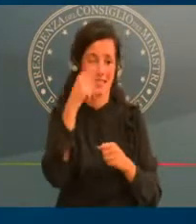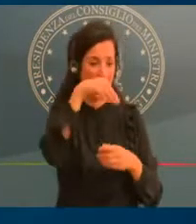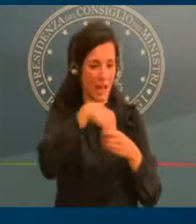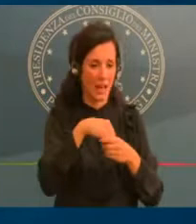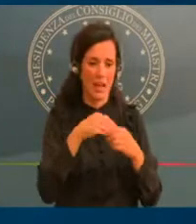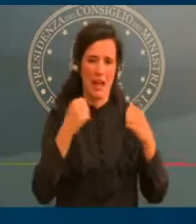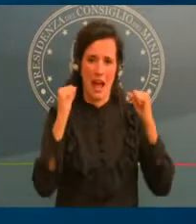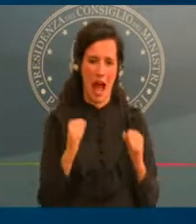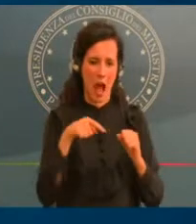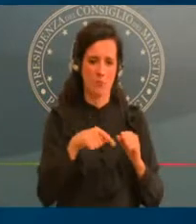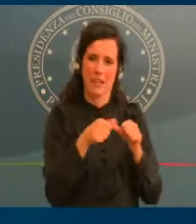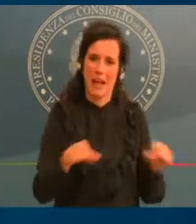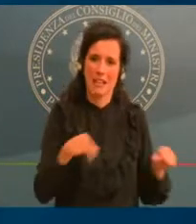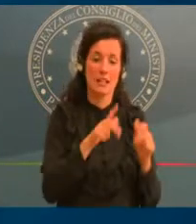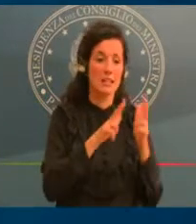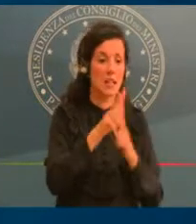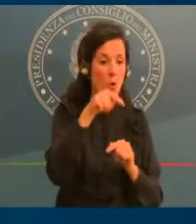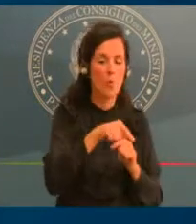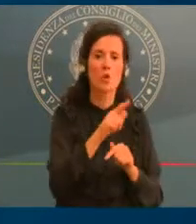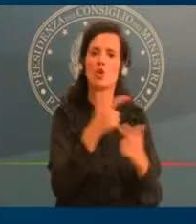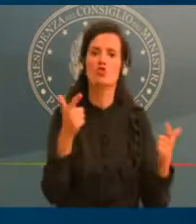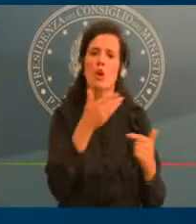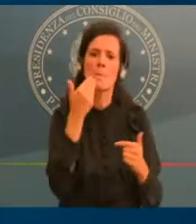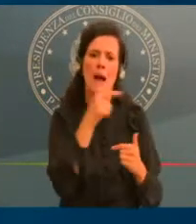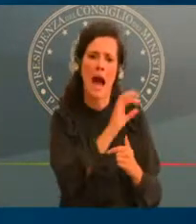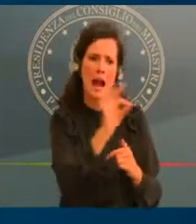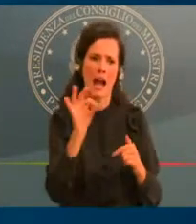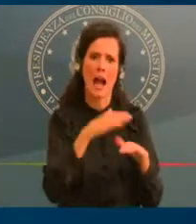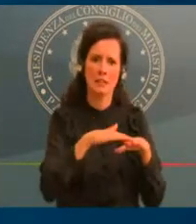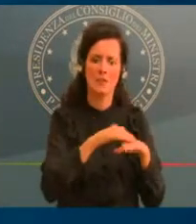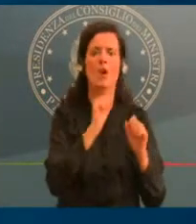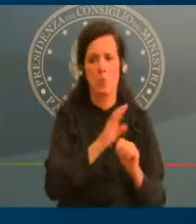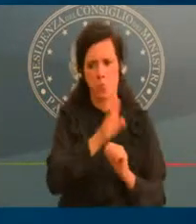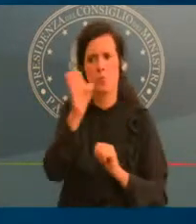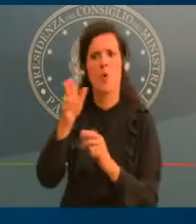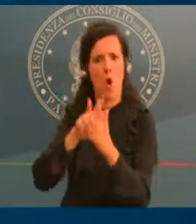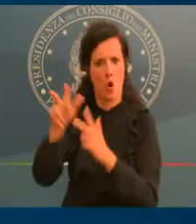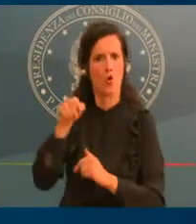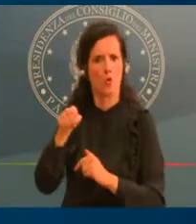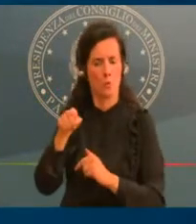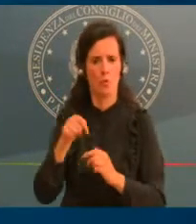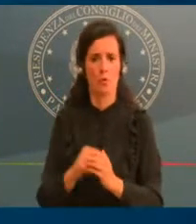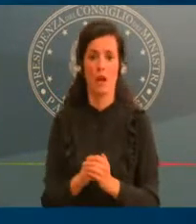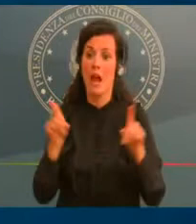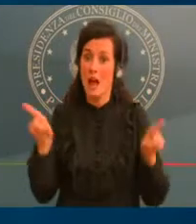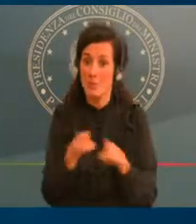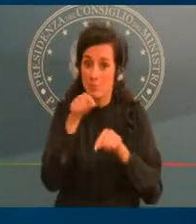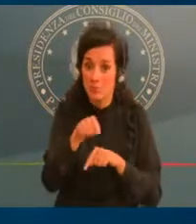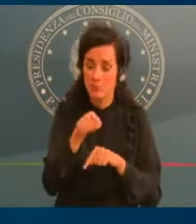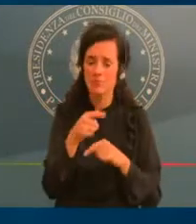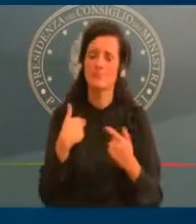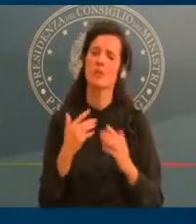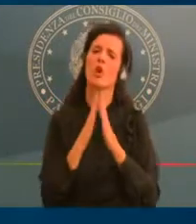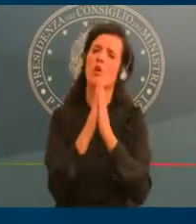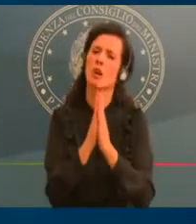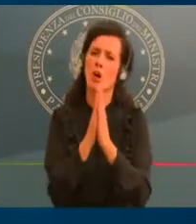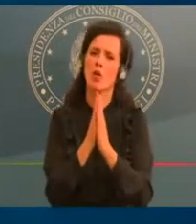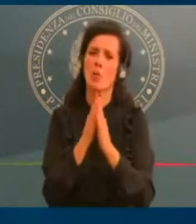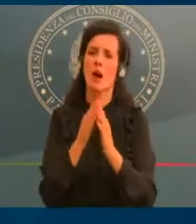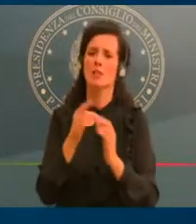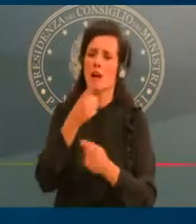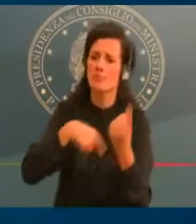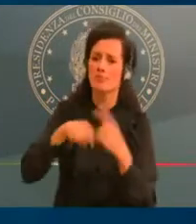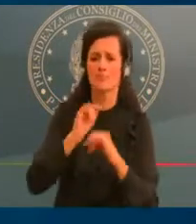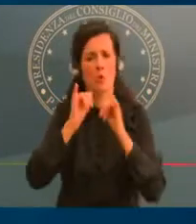di evitare spostamenti che non siano necessari nel corso della giornata. Attenzione, in queste